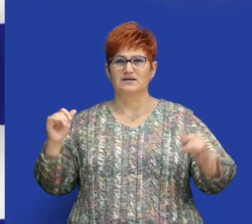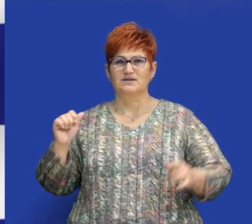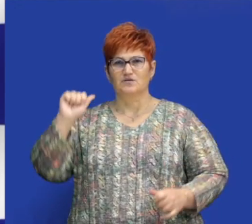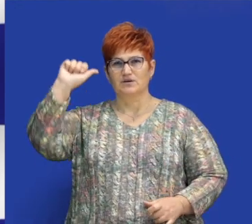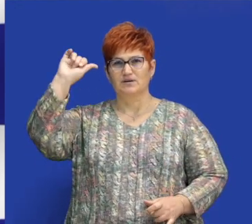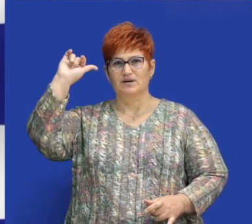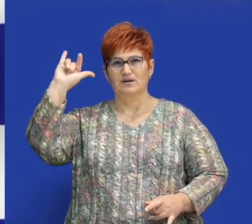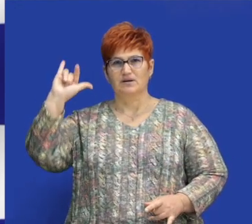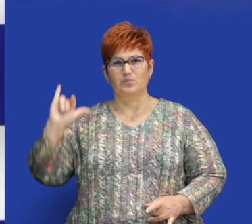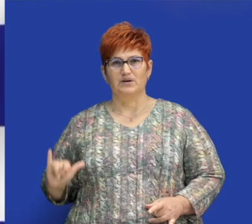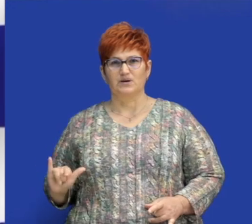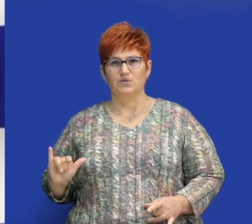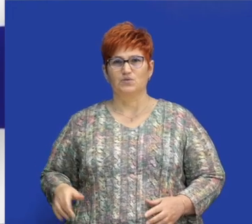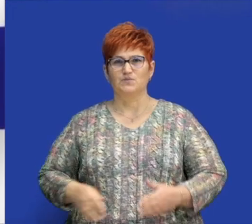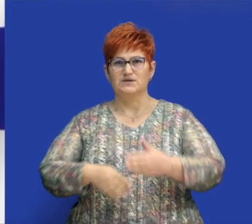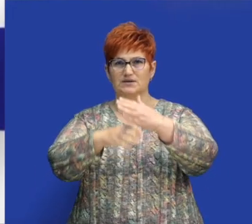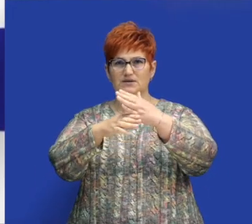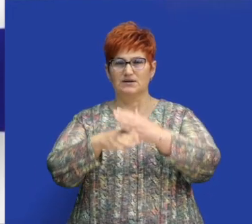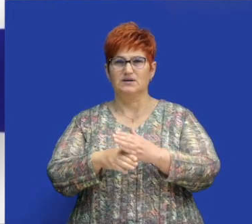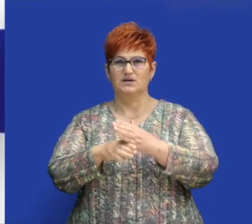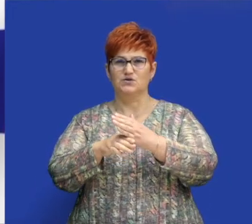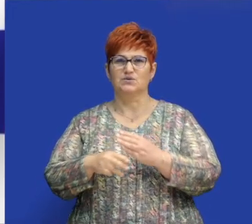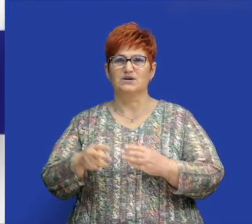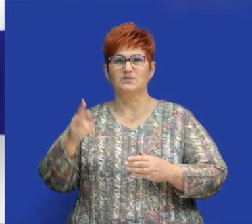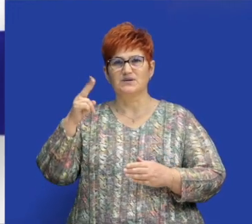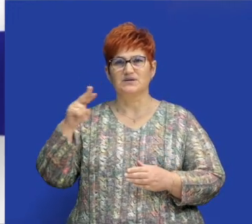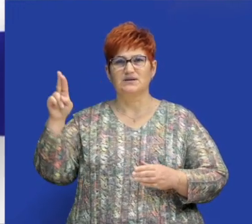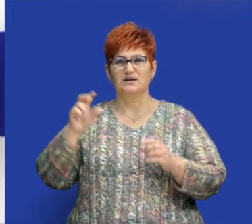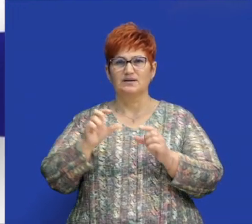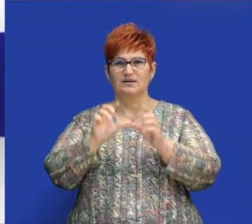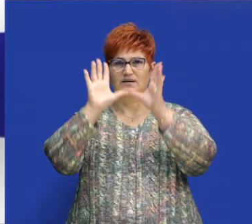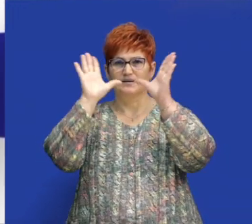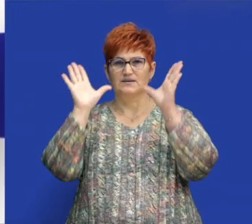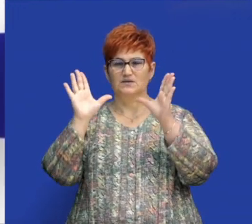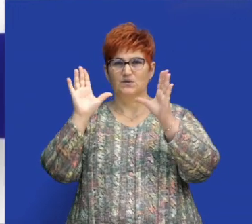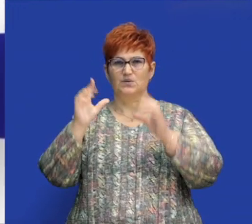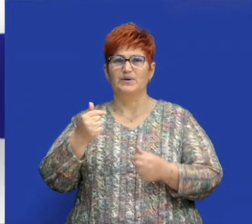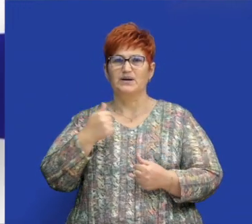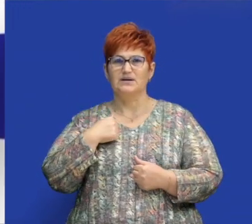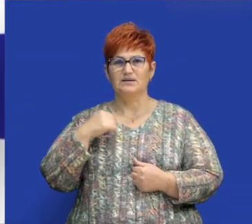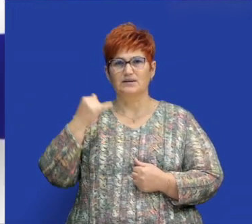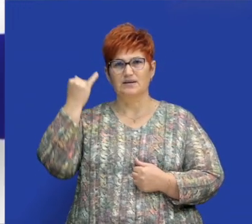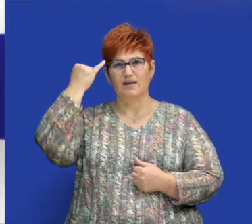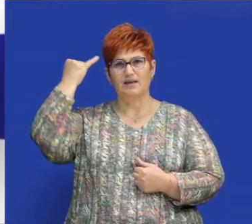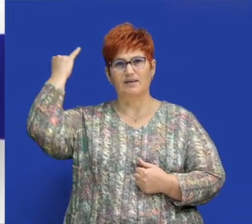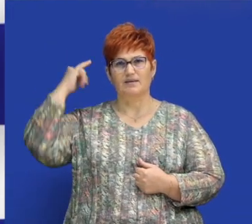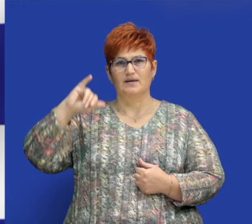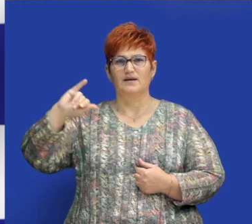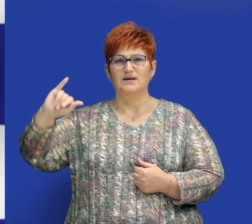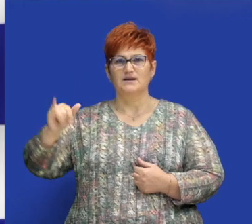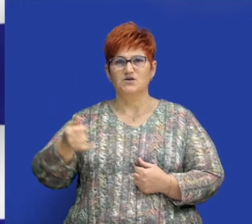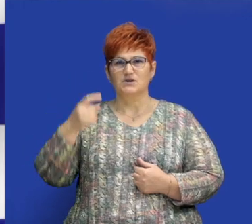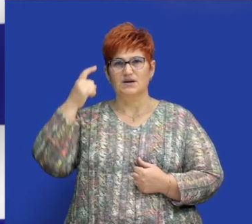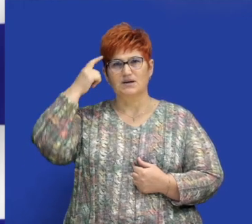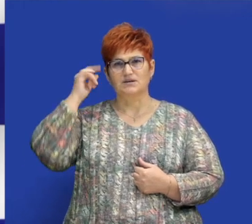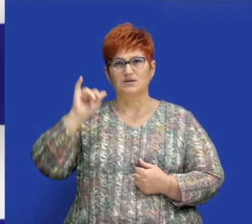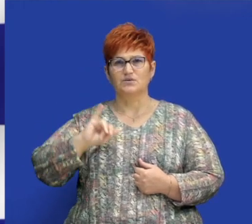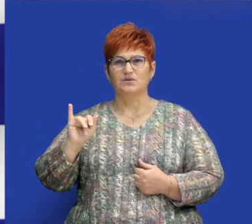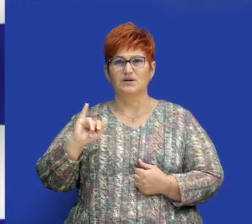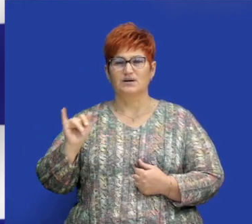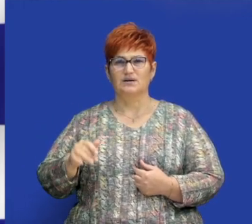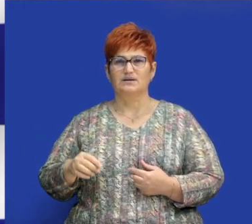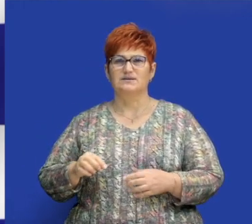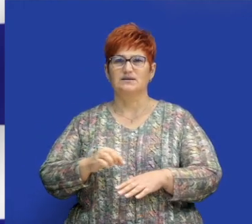a valóságos hatalomgyakorlója a kormányfő. A parlament egykamarás. 300 képviselővel